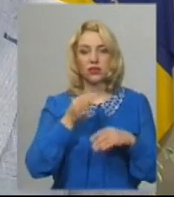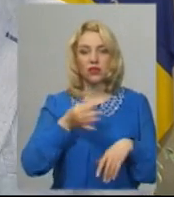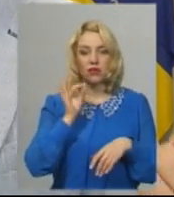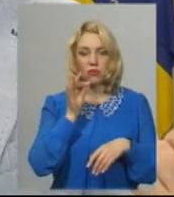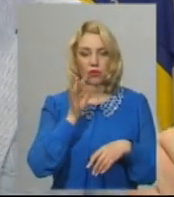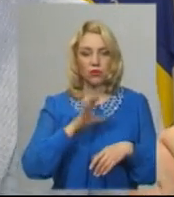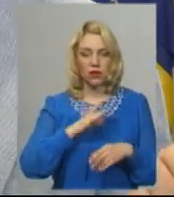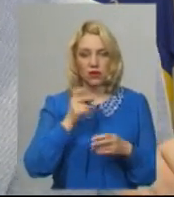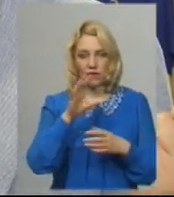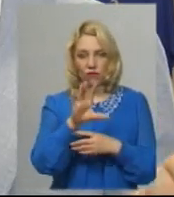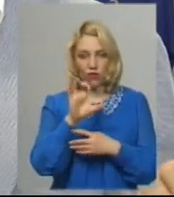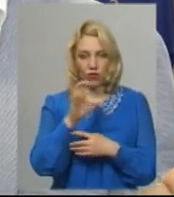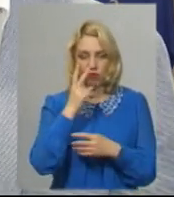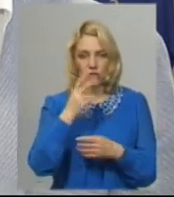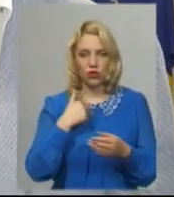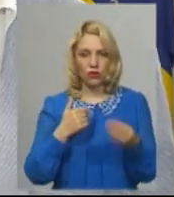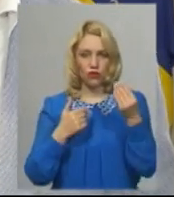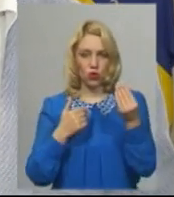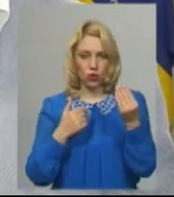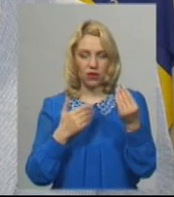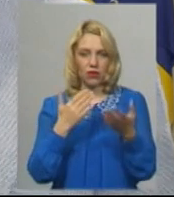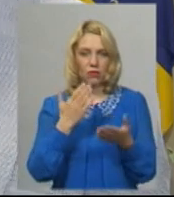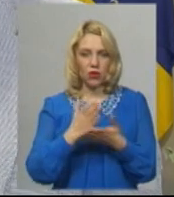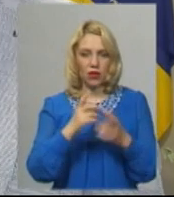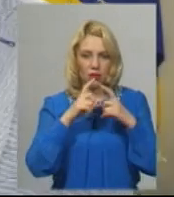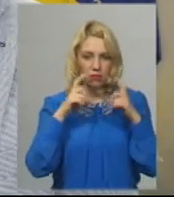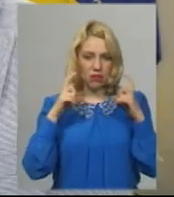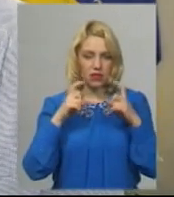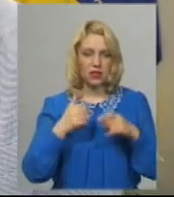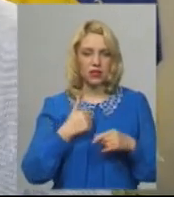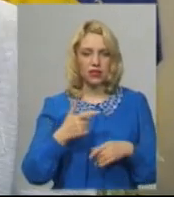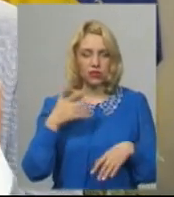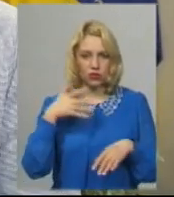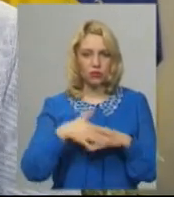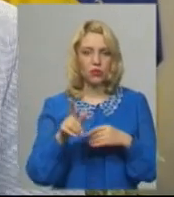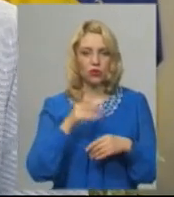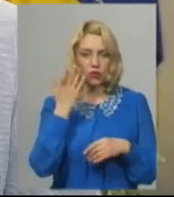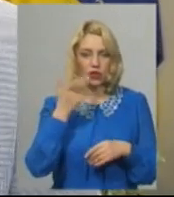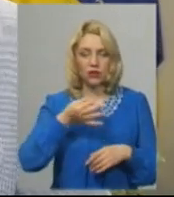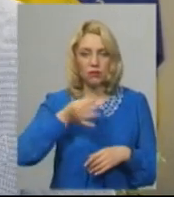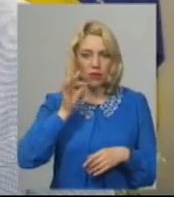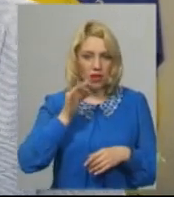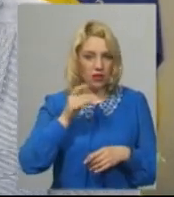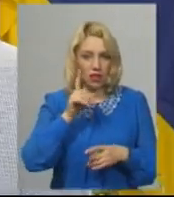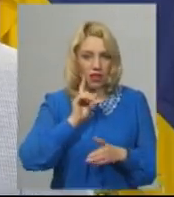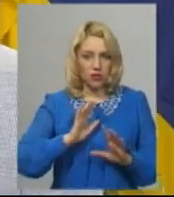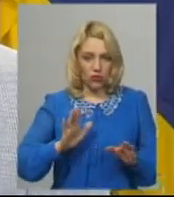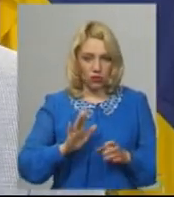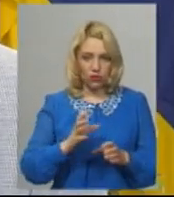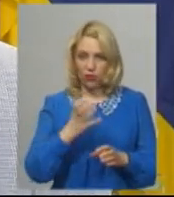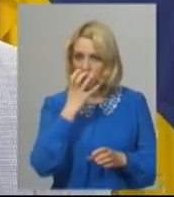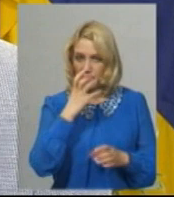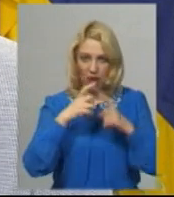І на фотографії в мене видно, що в мене маска в руці. Я був і в кав'ярні маском. Звичайно, якщо ти п'єш щось, то масці це зробити фізично неможливо.